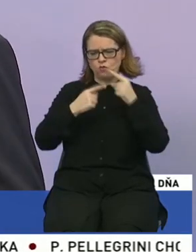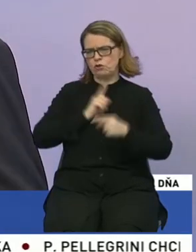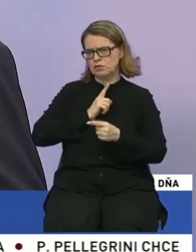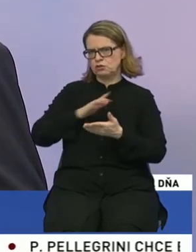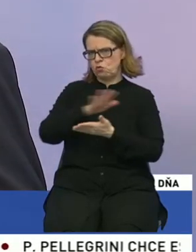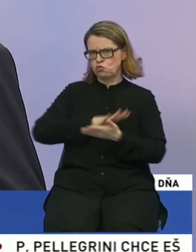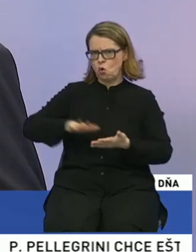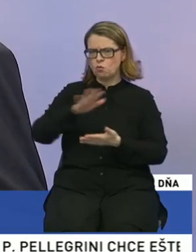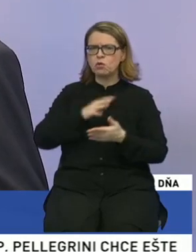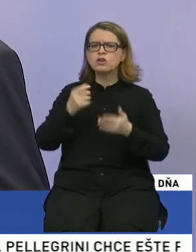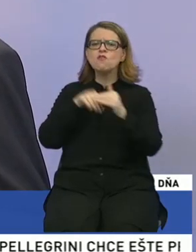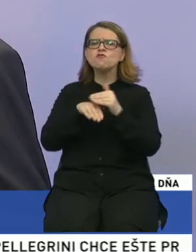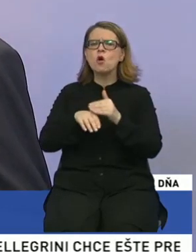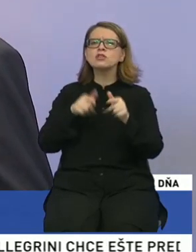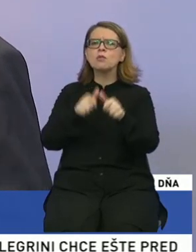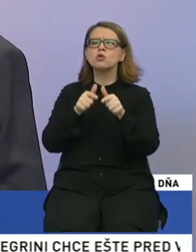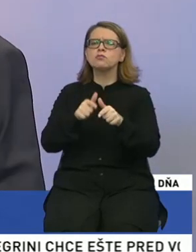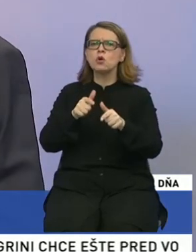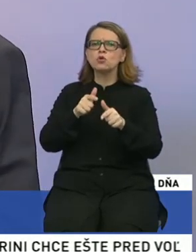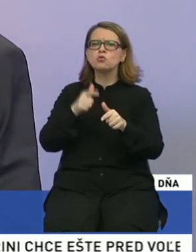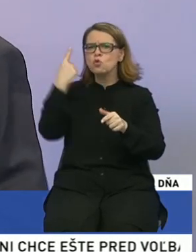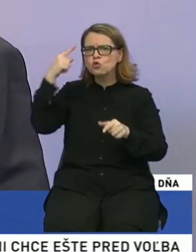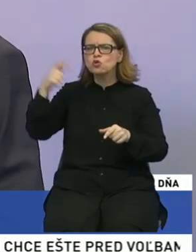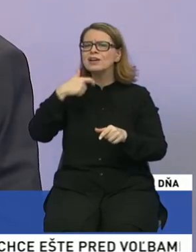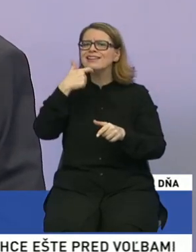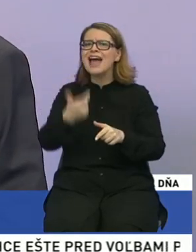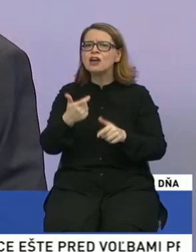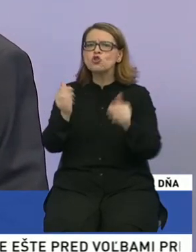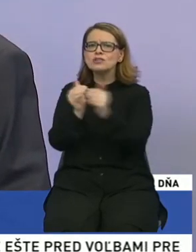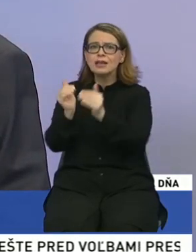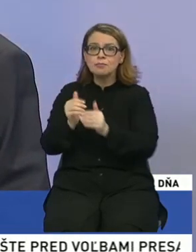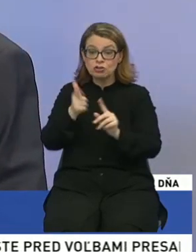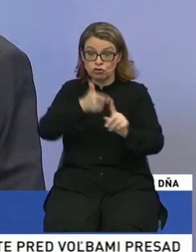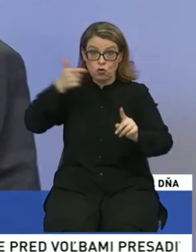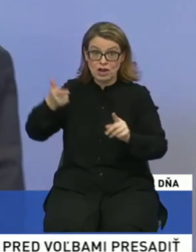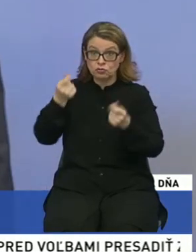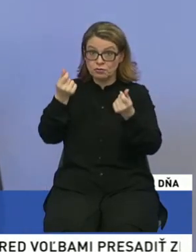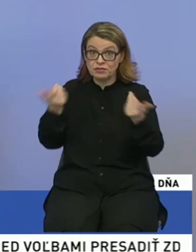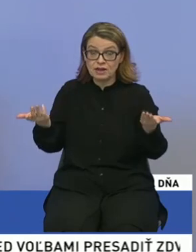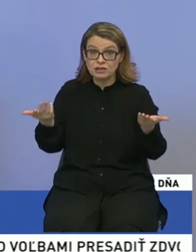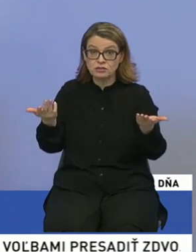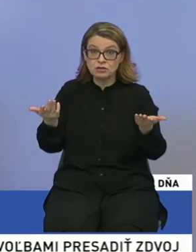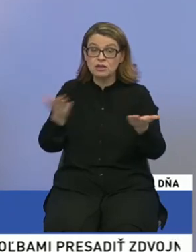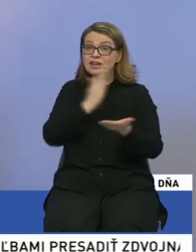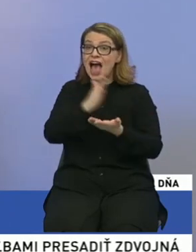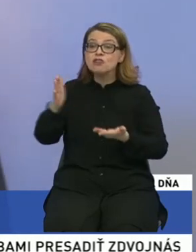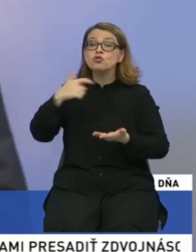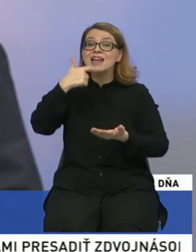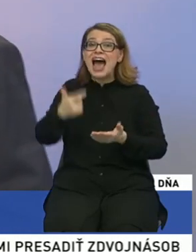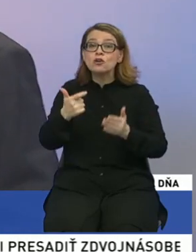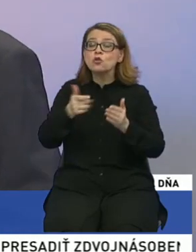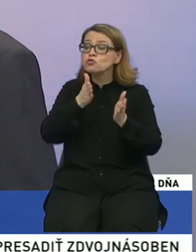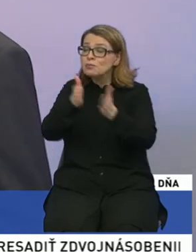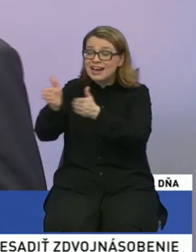Samozrejme, Fond na podporu kultúry národnostných menšin. Tam sa zdvojnásobili finančné prostriedky pred takmer každú národnostnú menšinu na